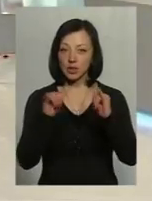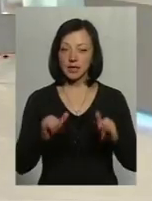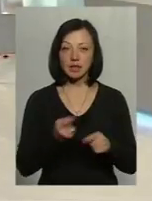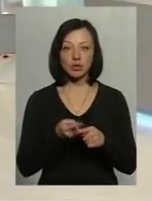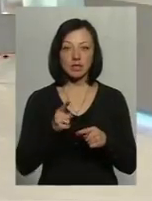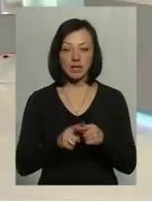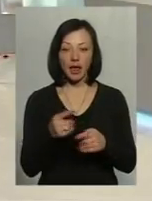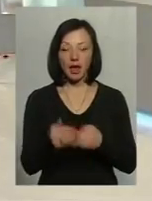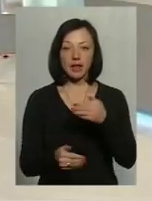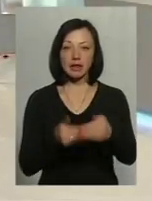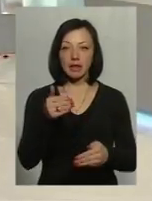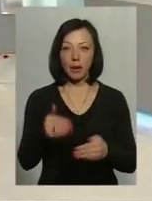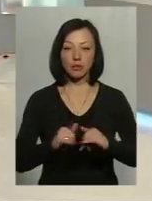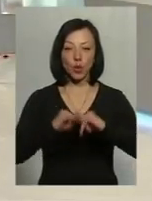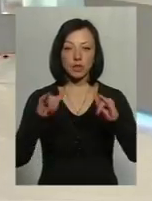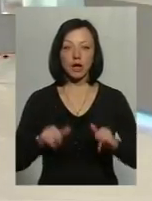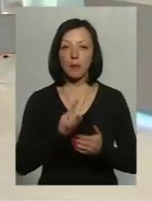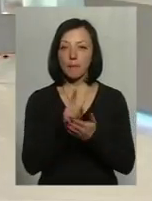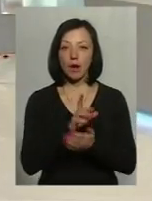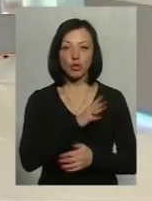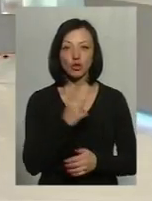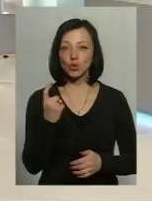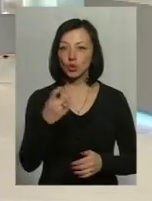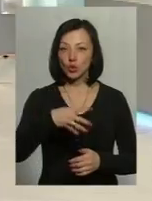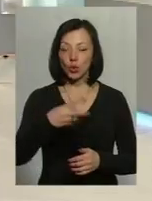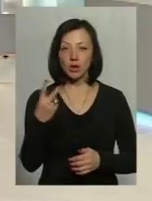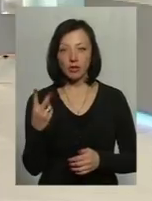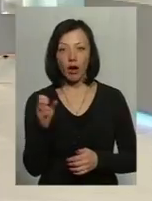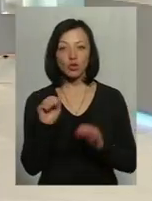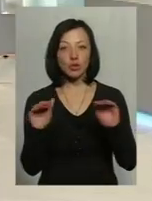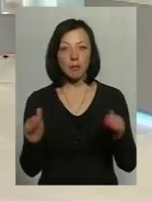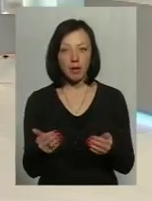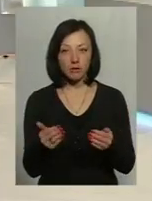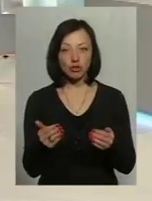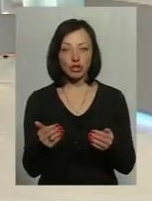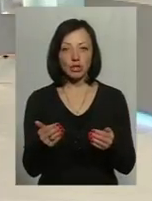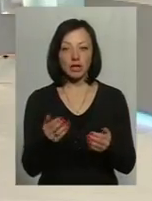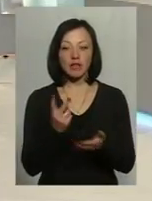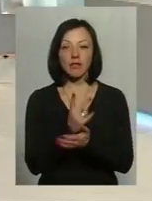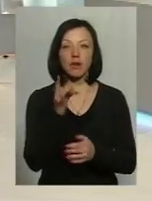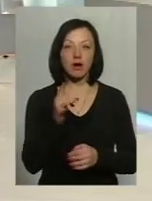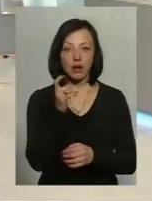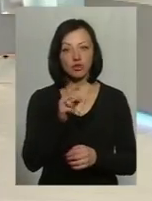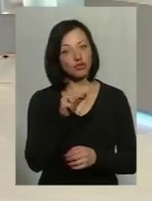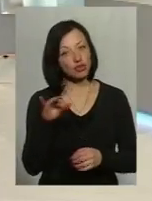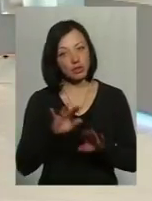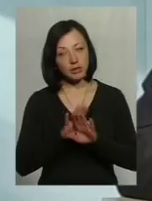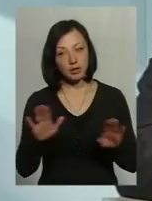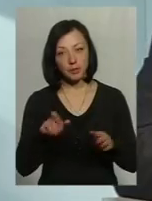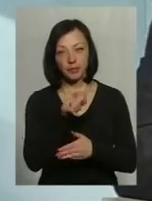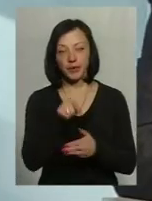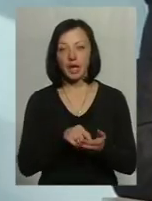цей темп зростання мав би бути не 142, а щонайменше вдвічі, чи ні? Ні,